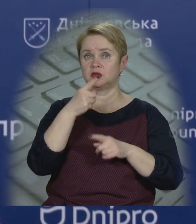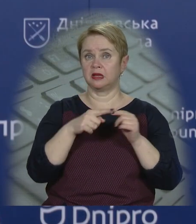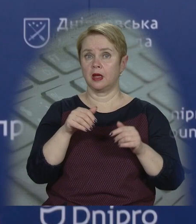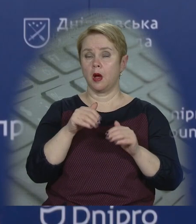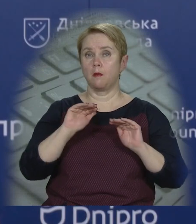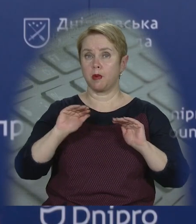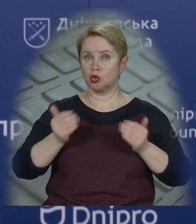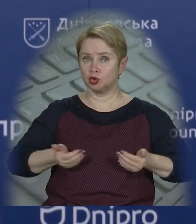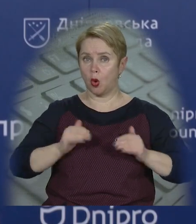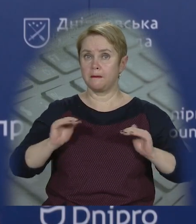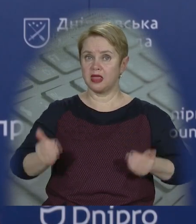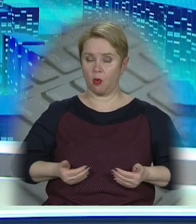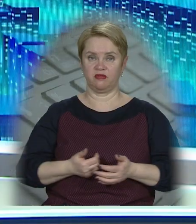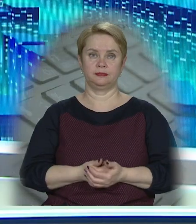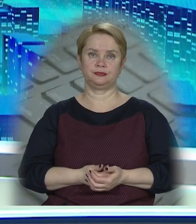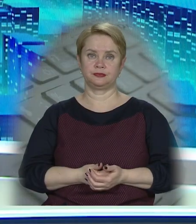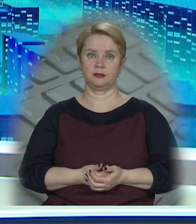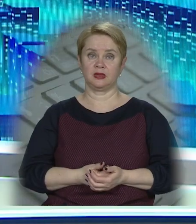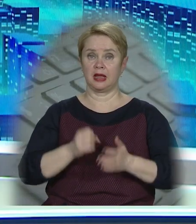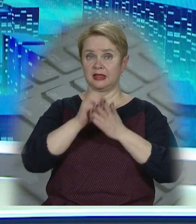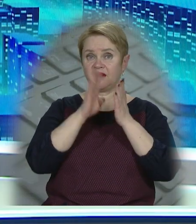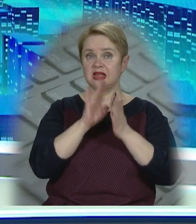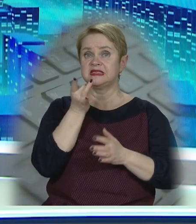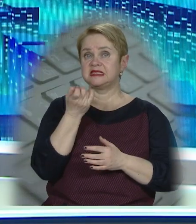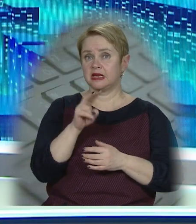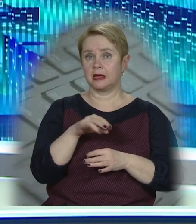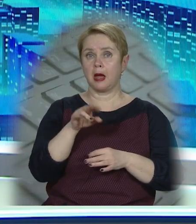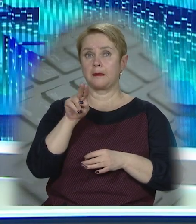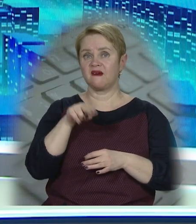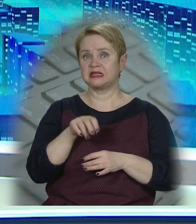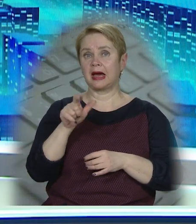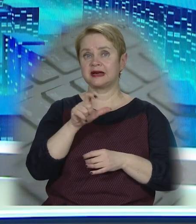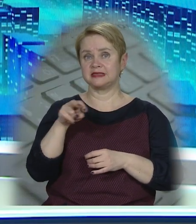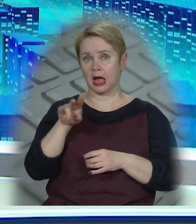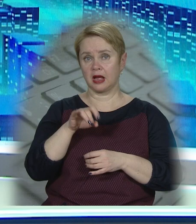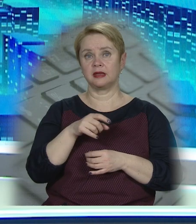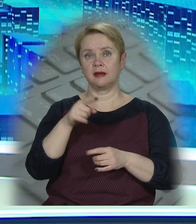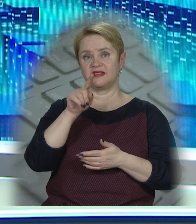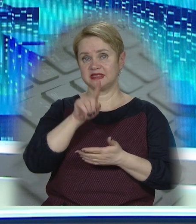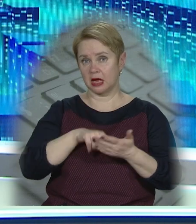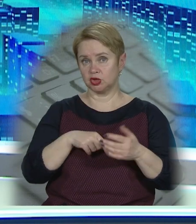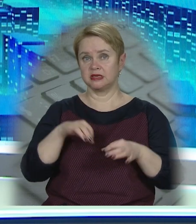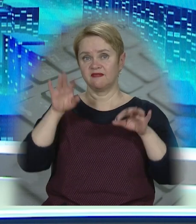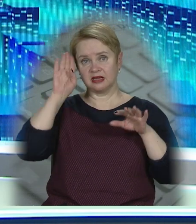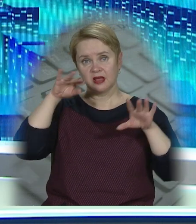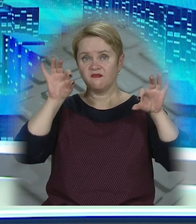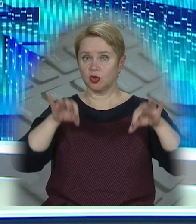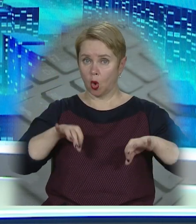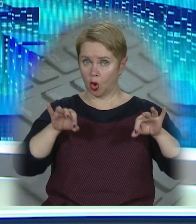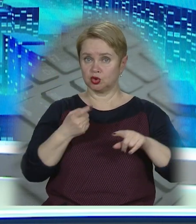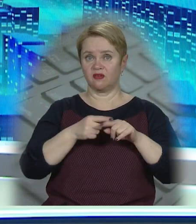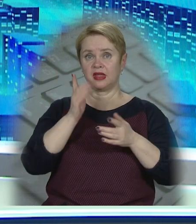,5 прожиткових мінімумів. 19 січня православні християни Східного обряду відзначають свято